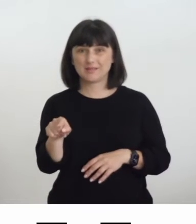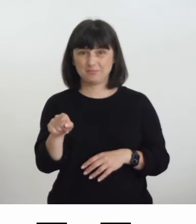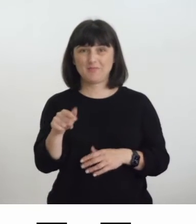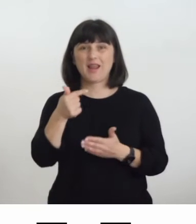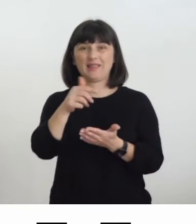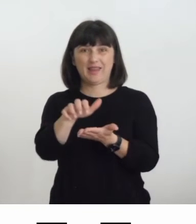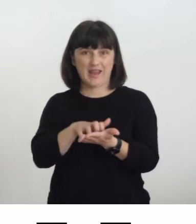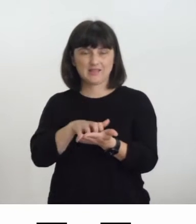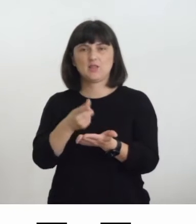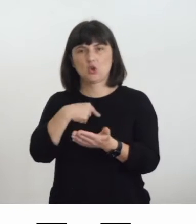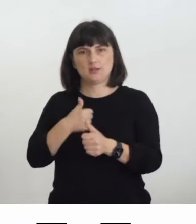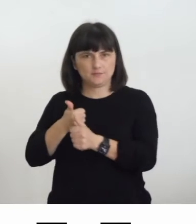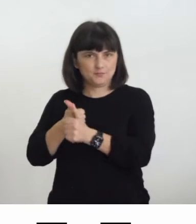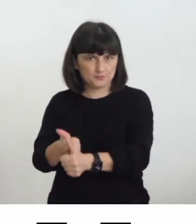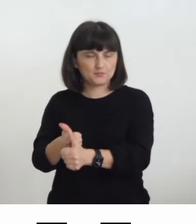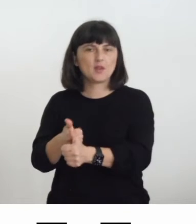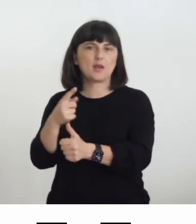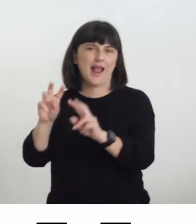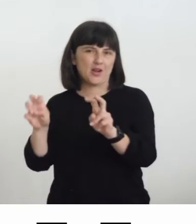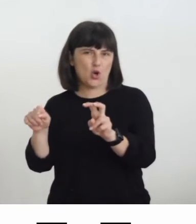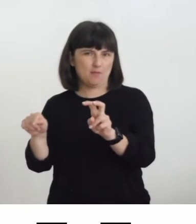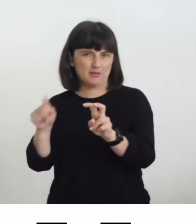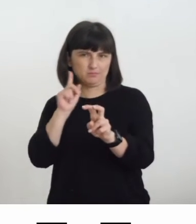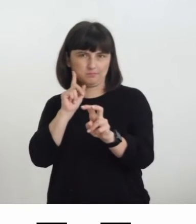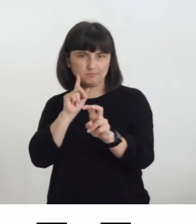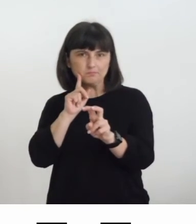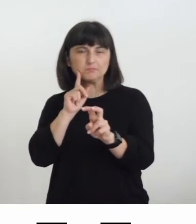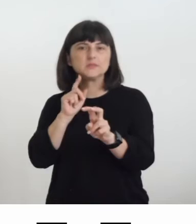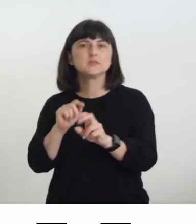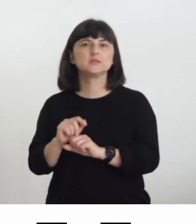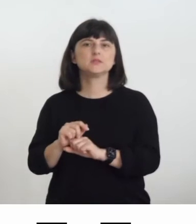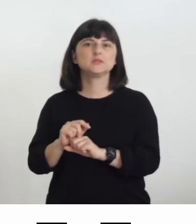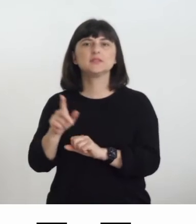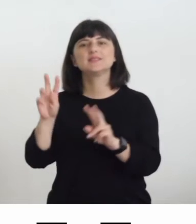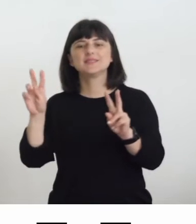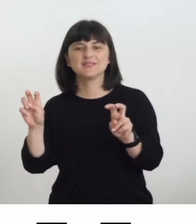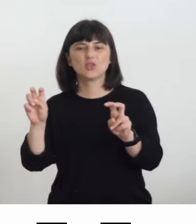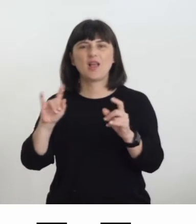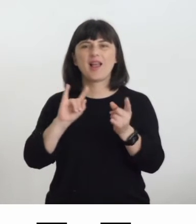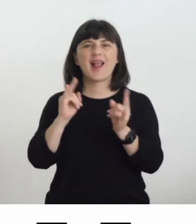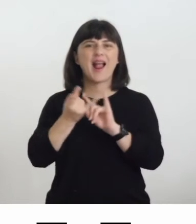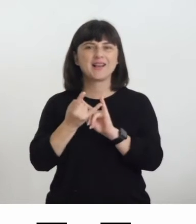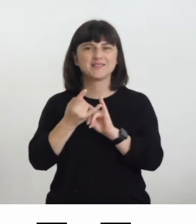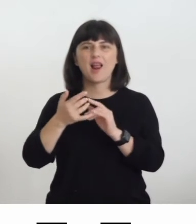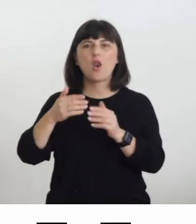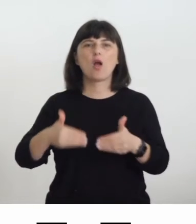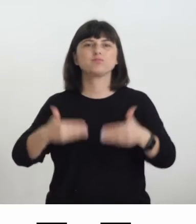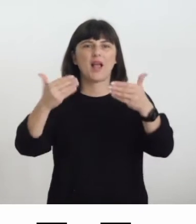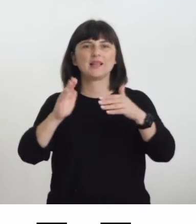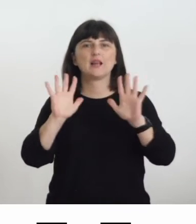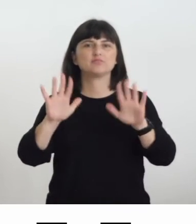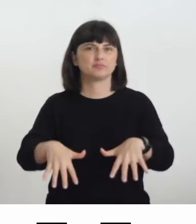ho seguito sul tema che è intitolata Un castello senza barriere è un